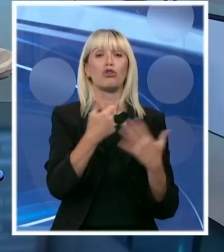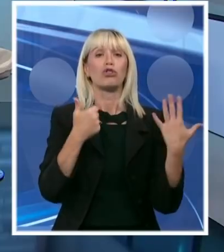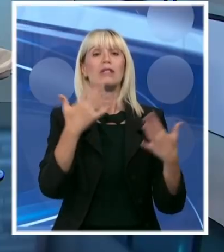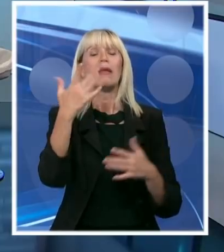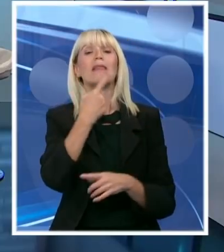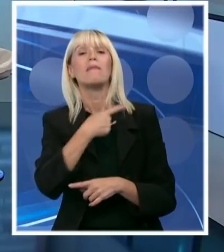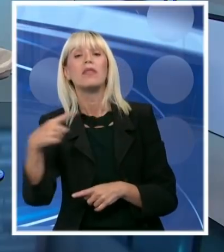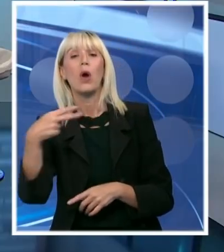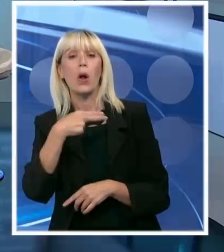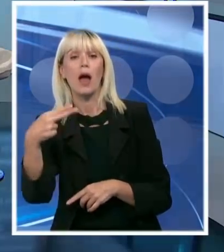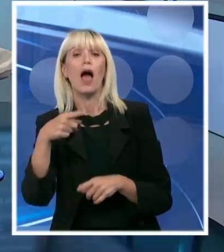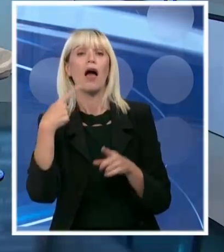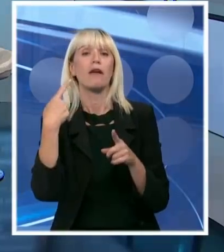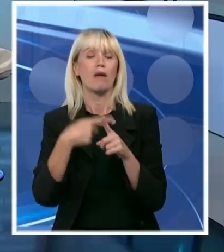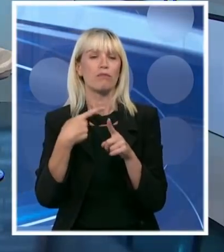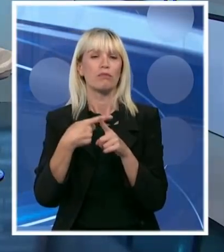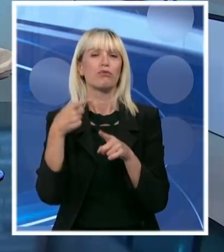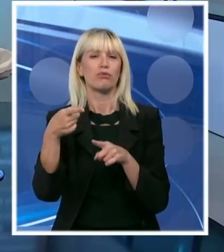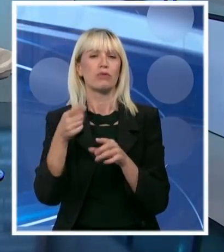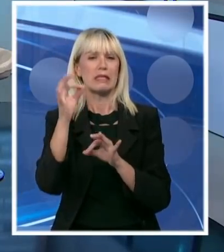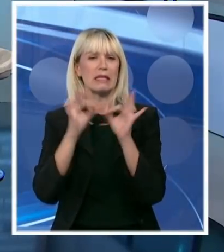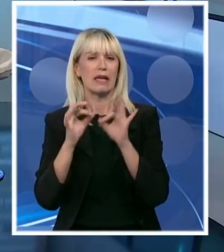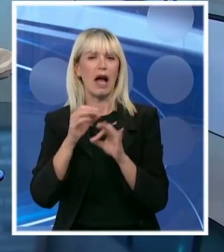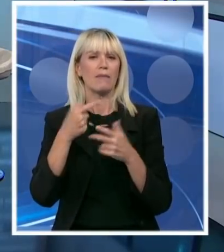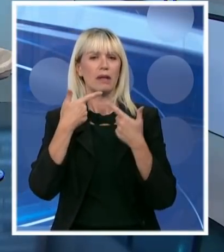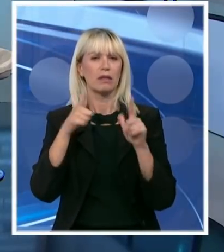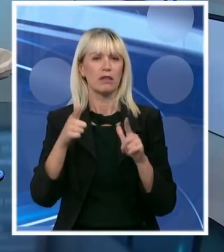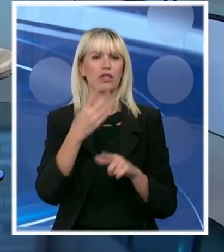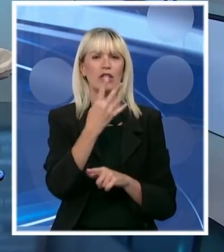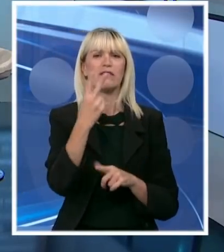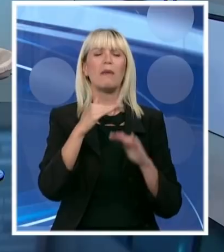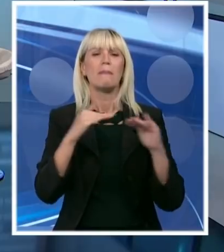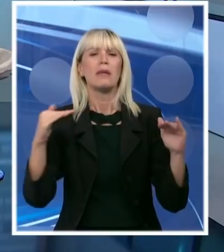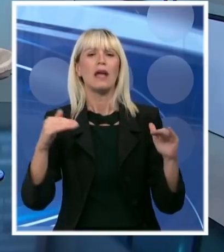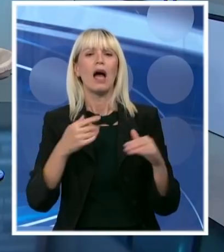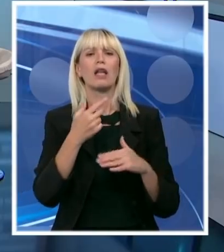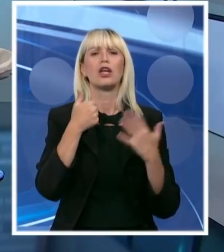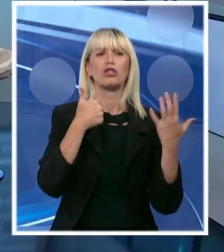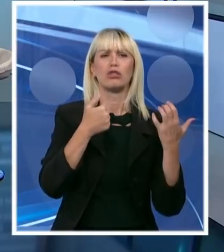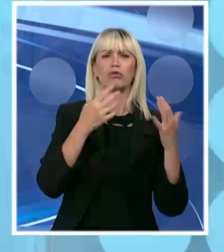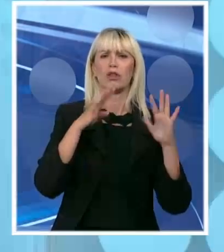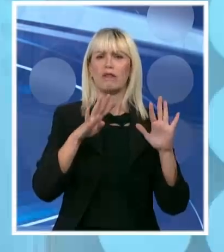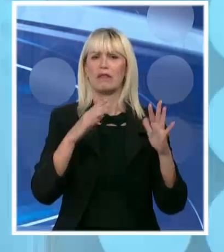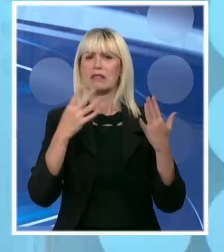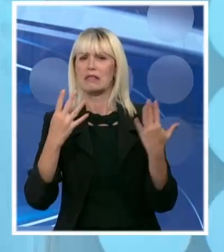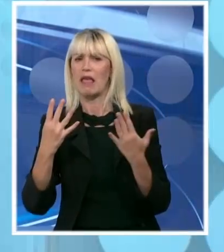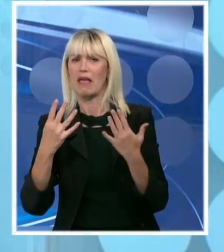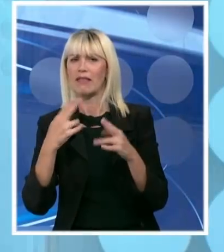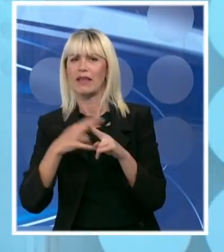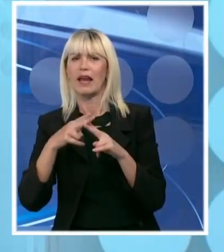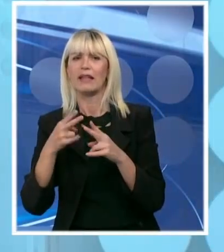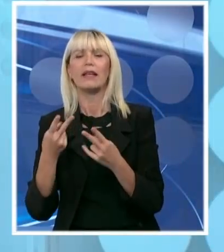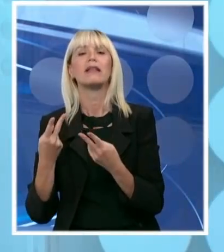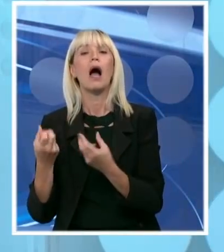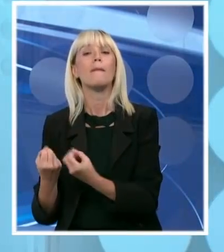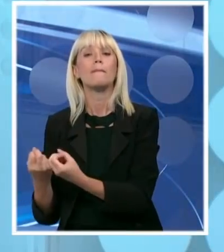išli smo kroz subvencionisanje kamate odobrene 9,42 milijarde za 6,989 kredita u poljoprivredi. Ukupno smo do